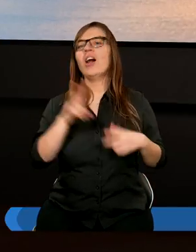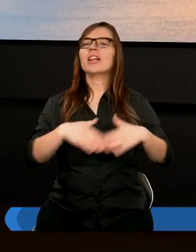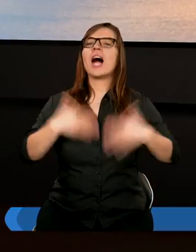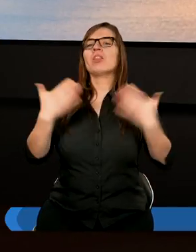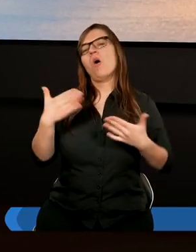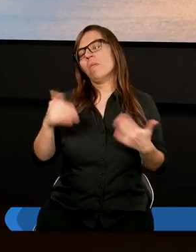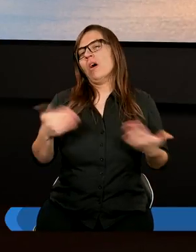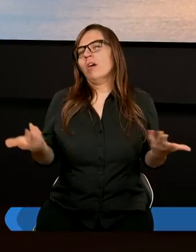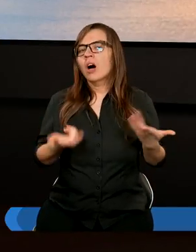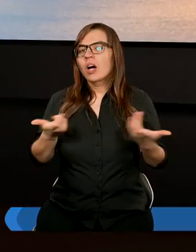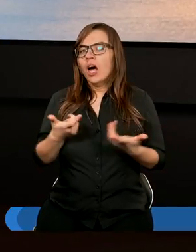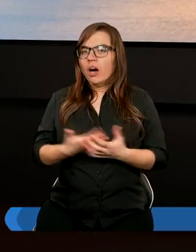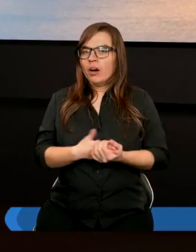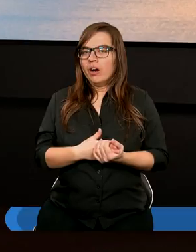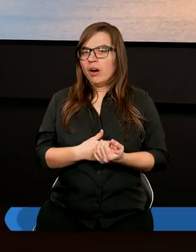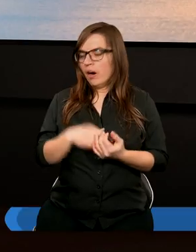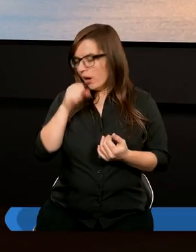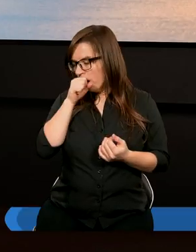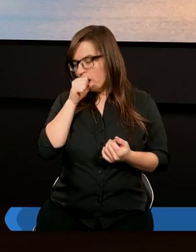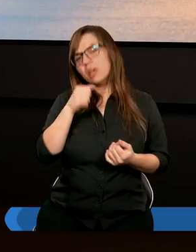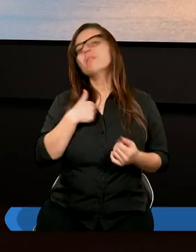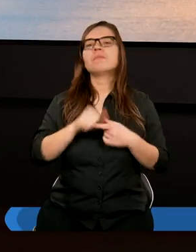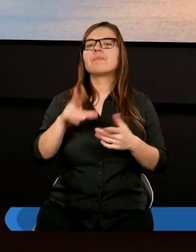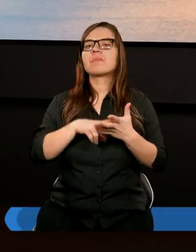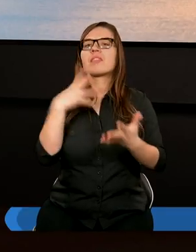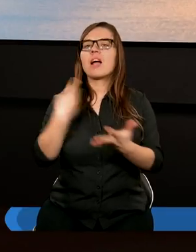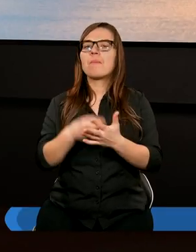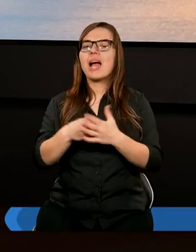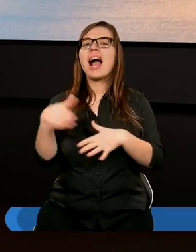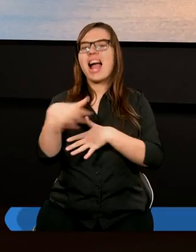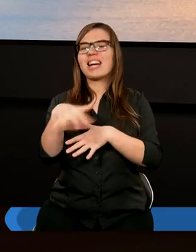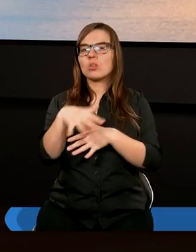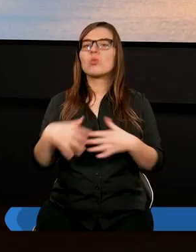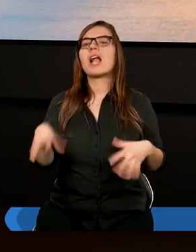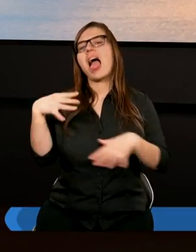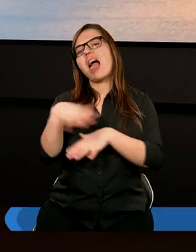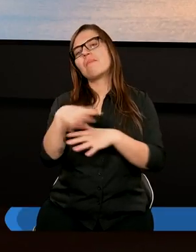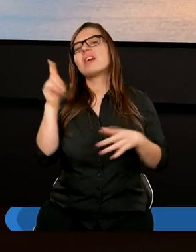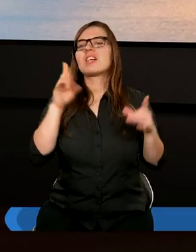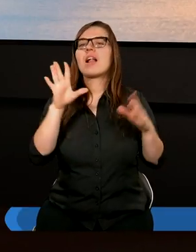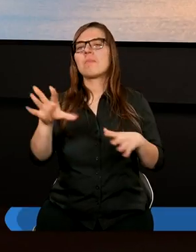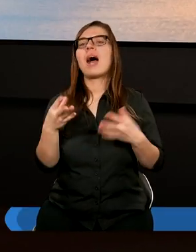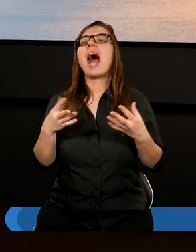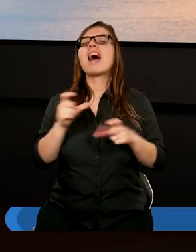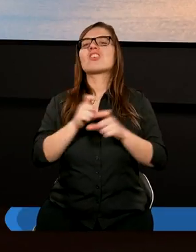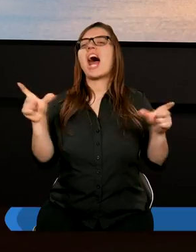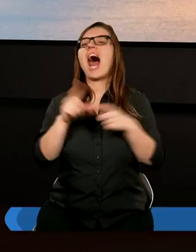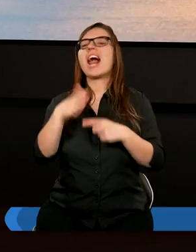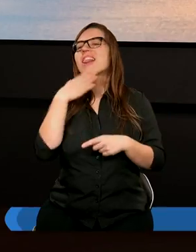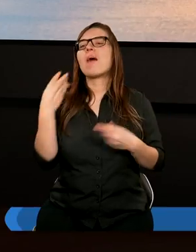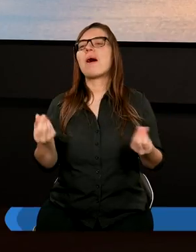na dobę. Ja jestem na emeryturze, a mówią, że emeryt ma czas, a nie ma pieniędzy.